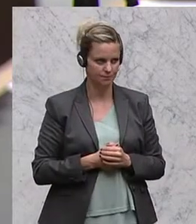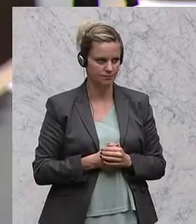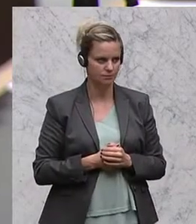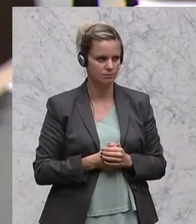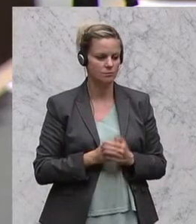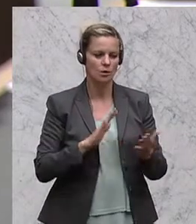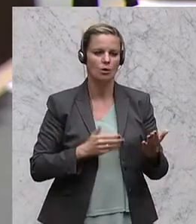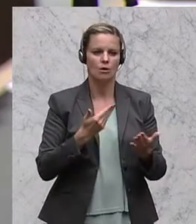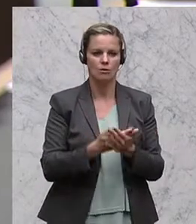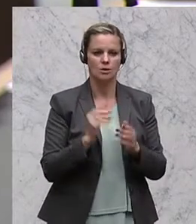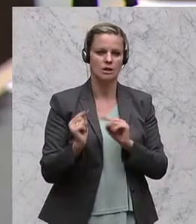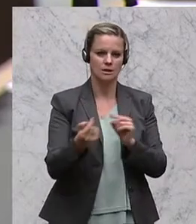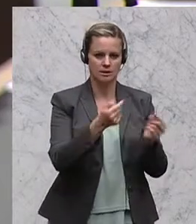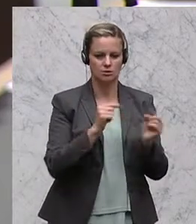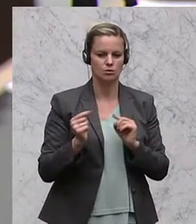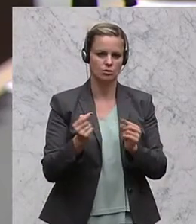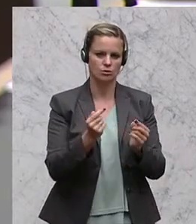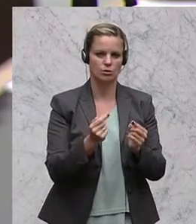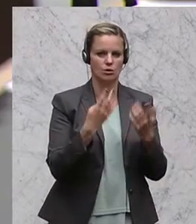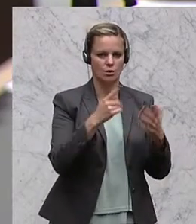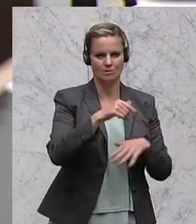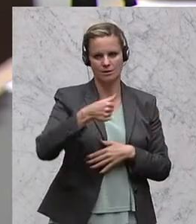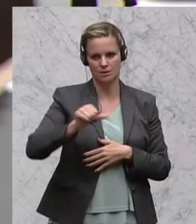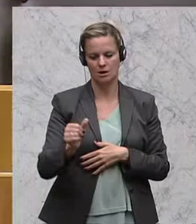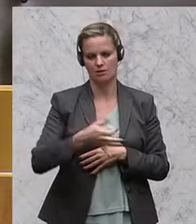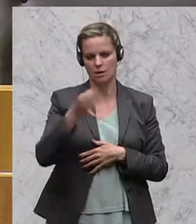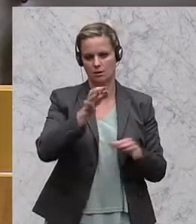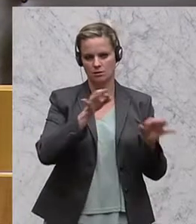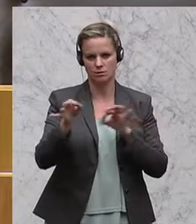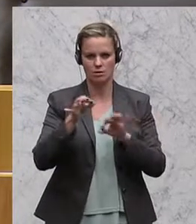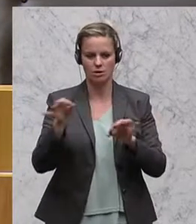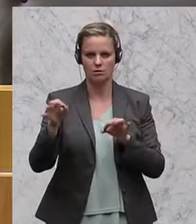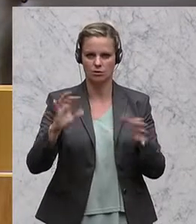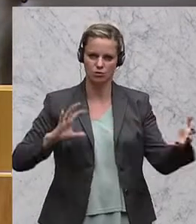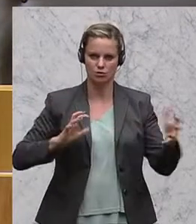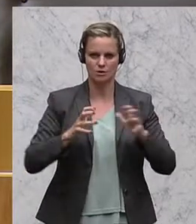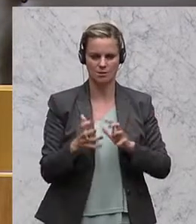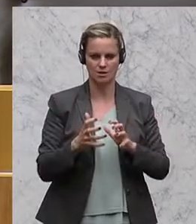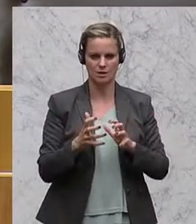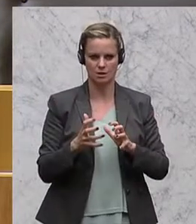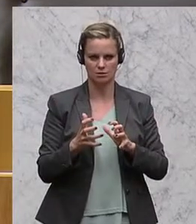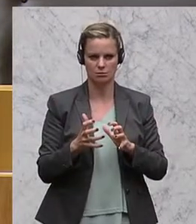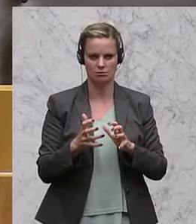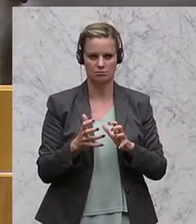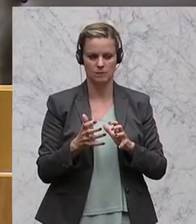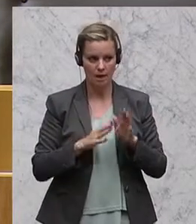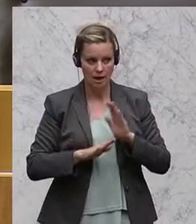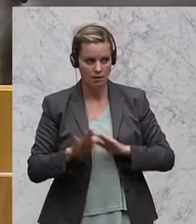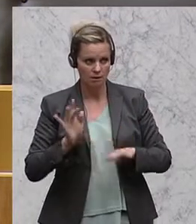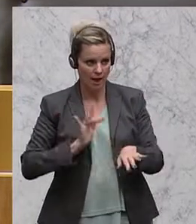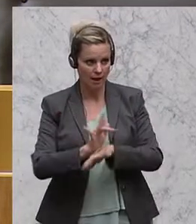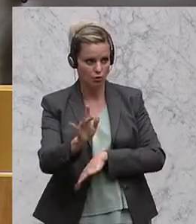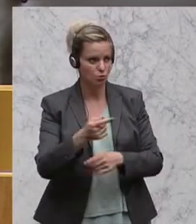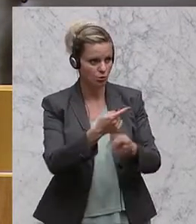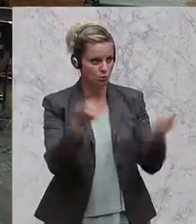ist vorgeschlagen, die Debatte über die Punkte 9 bis 11 der Tagesordnung zusammenzufassen, wird dagegen ein Einwand